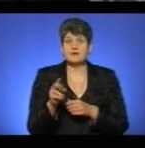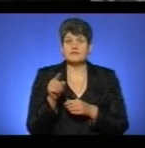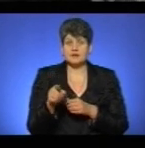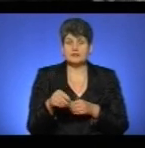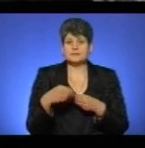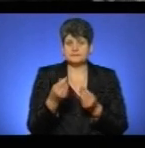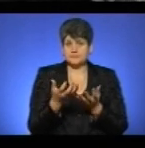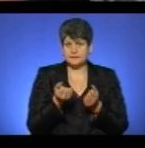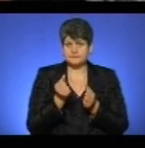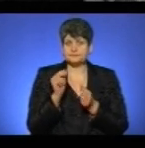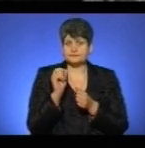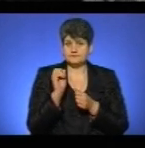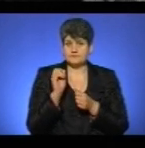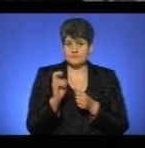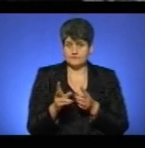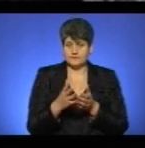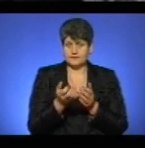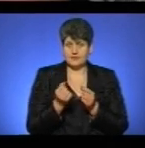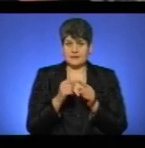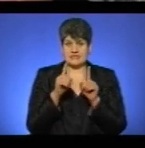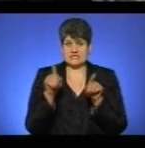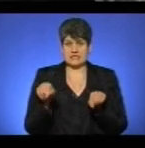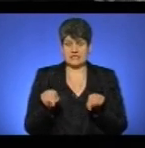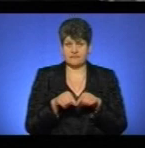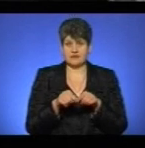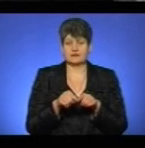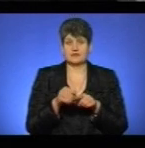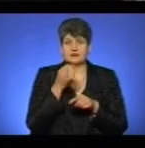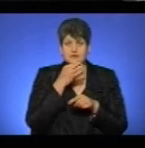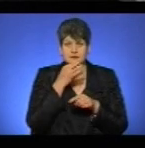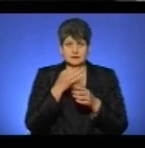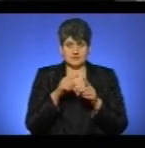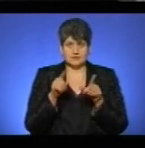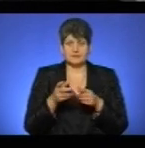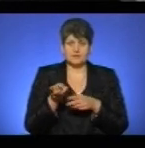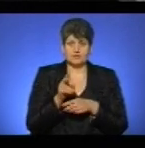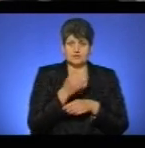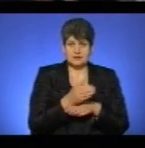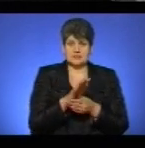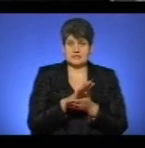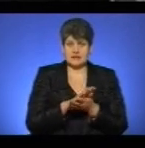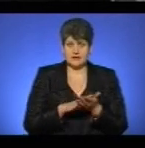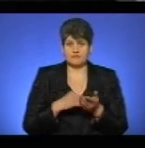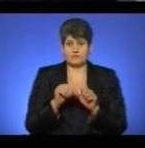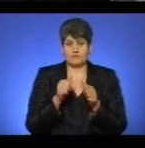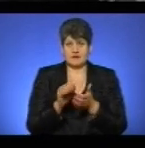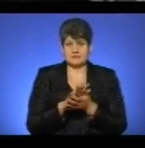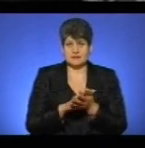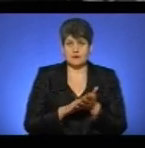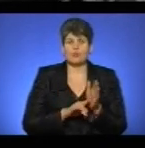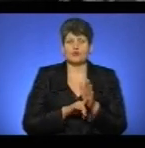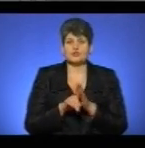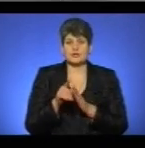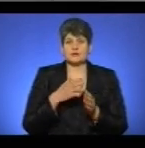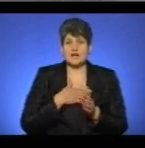чек, бере цей сертифікат, бере лікарський засіб, йде до нас, пише заяву, ми оформляємо цю заяву і починаються